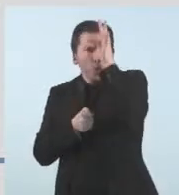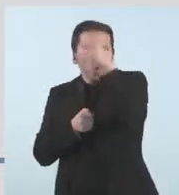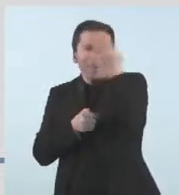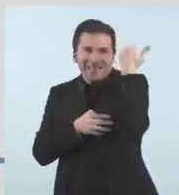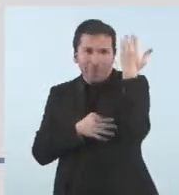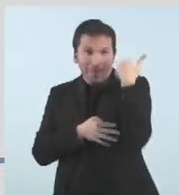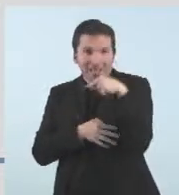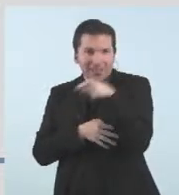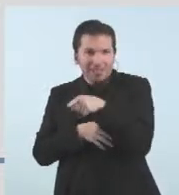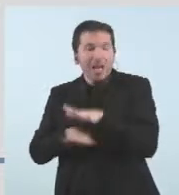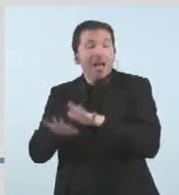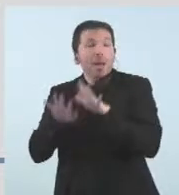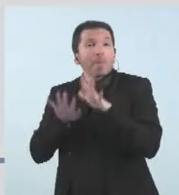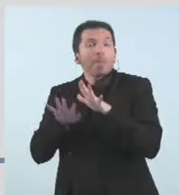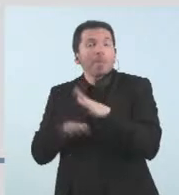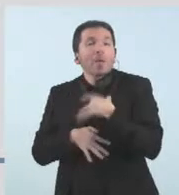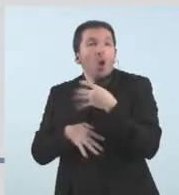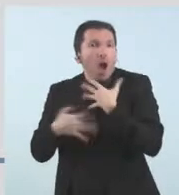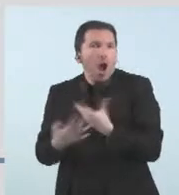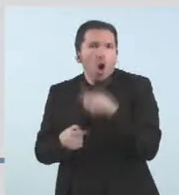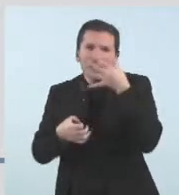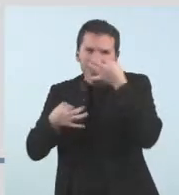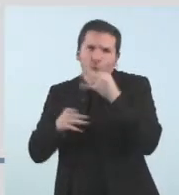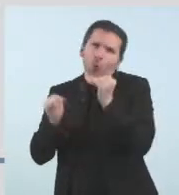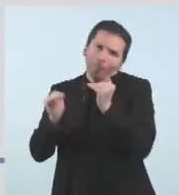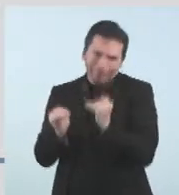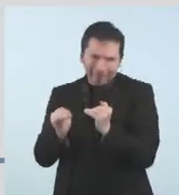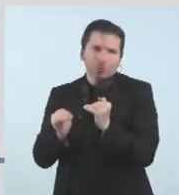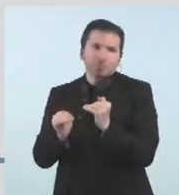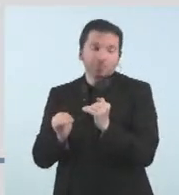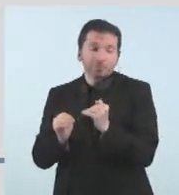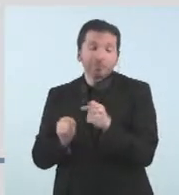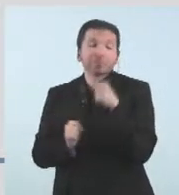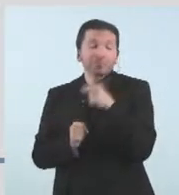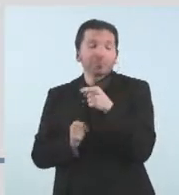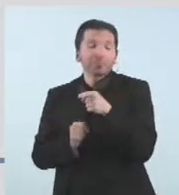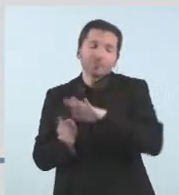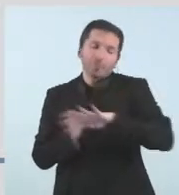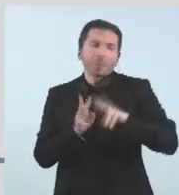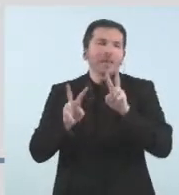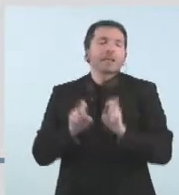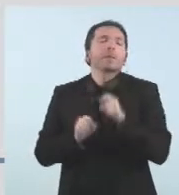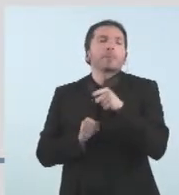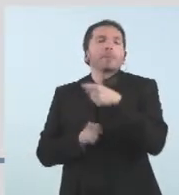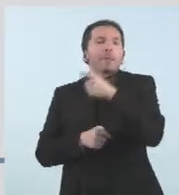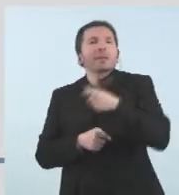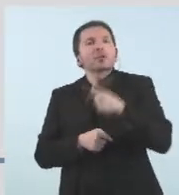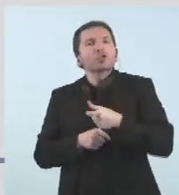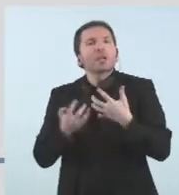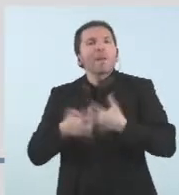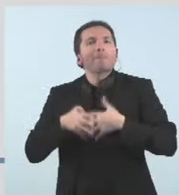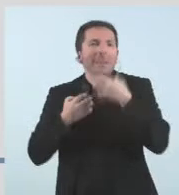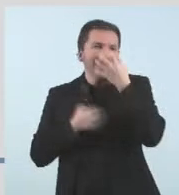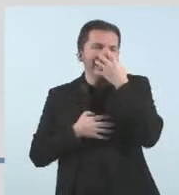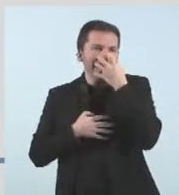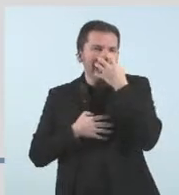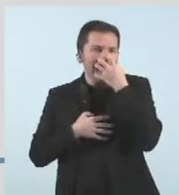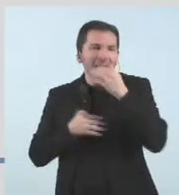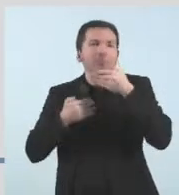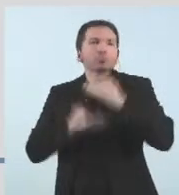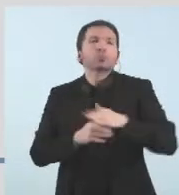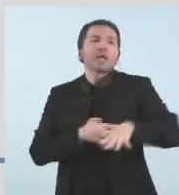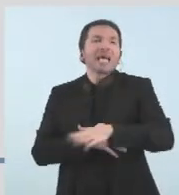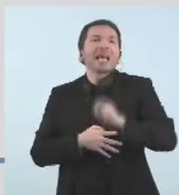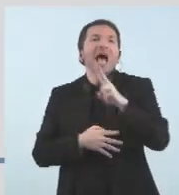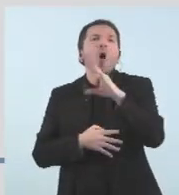aquests moments podríem donar una xifra una miqueta més baixa. Amb els pacients ventilats a l'UCI, doncs també igual, aquí estava marcat 10, perquè això era el diumenge,